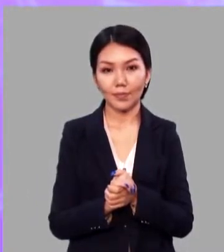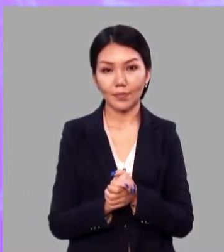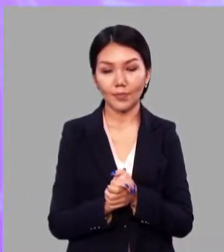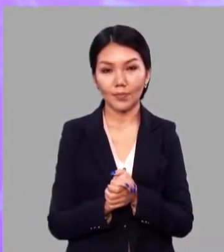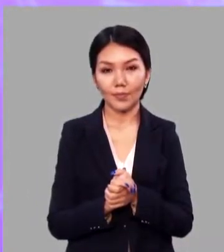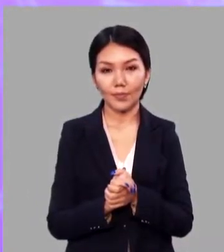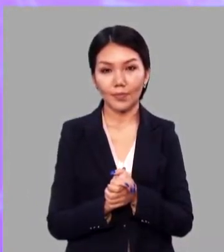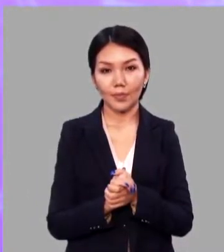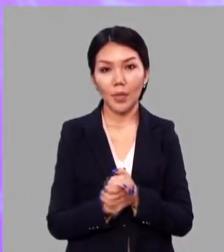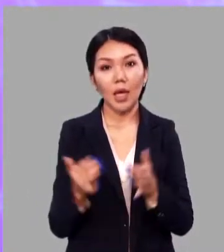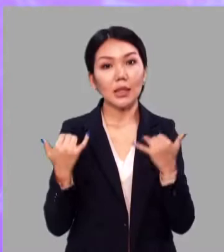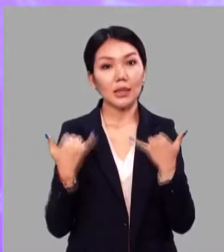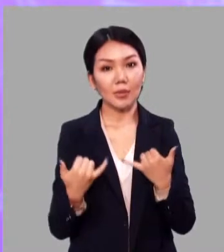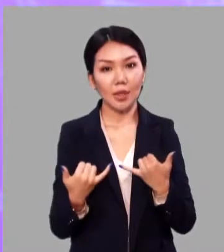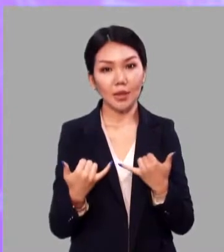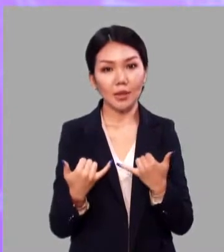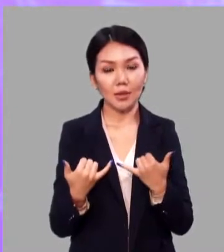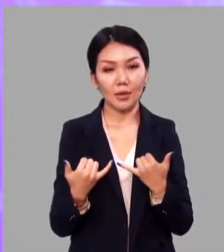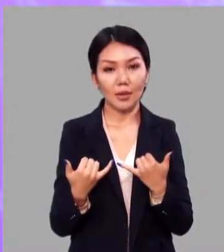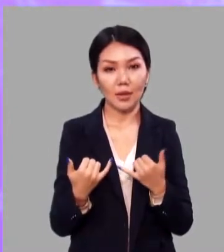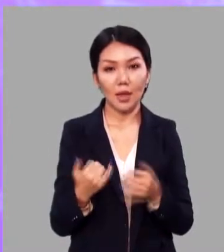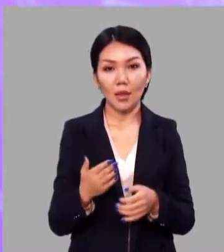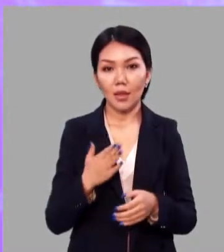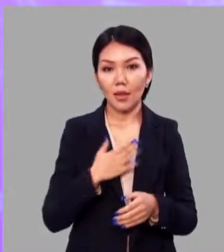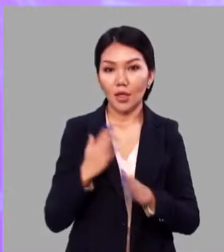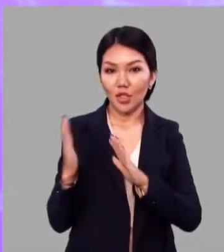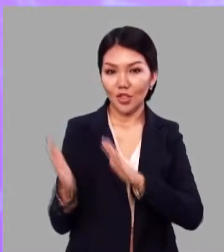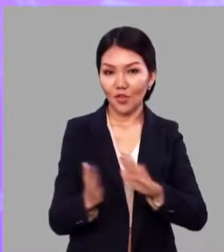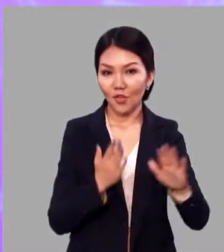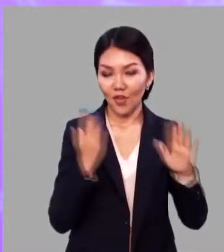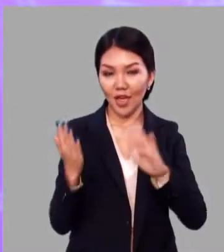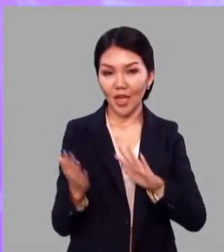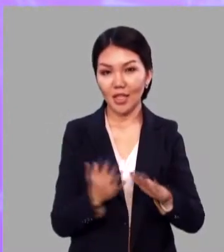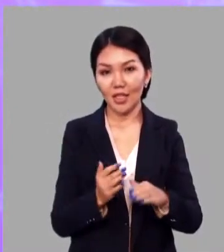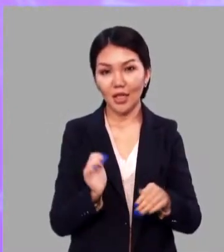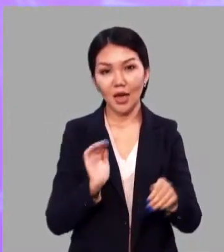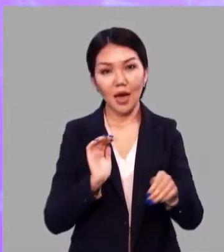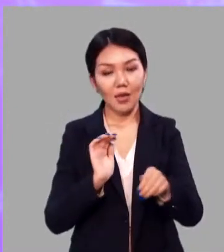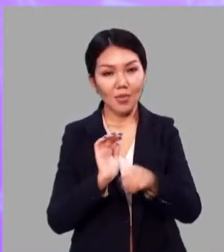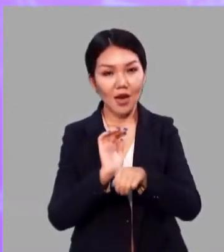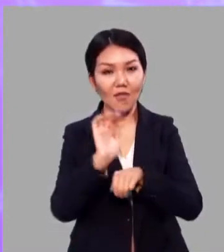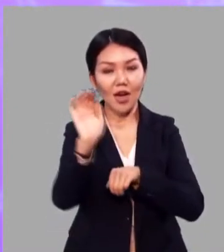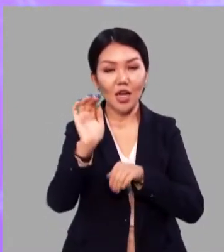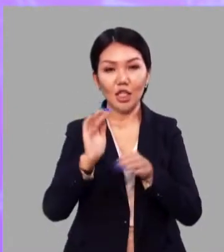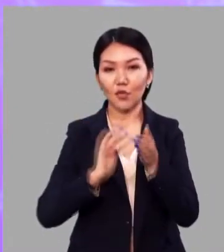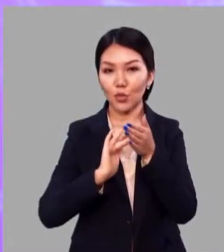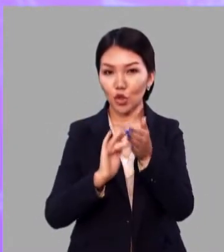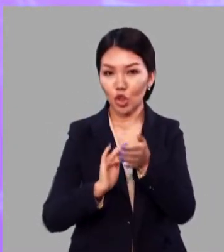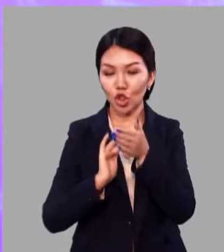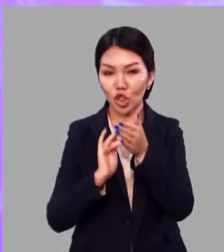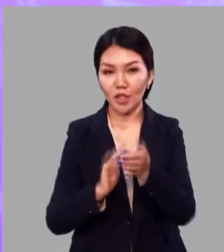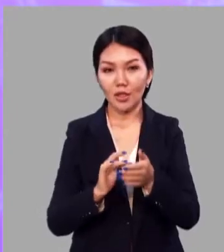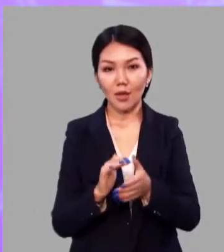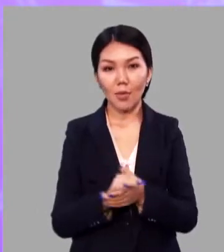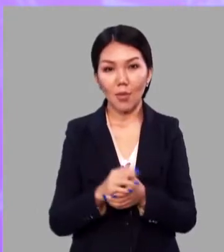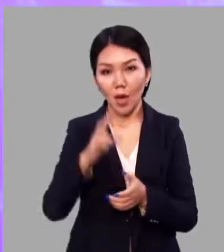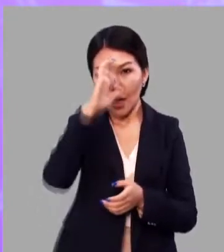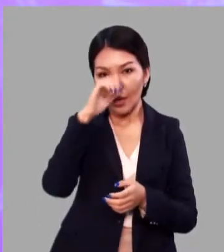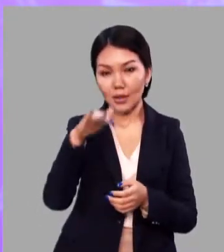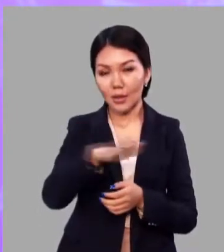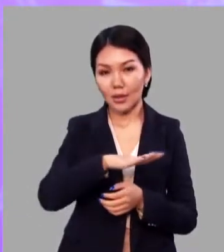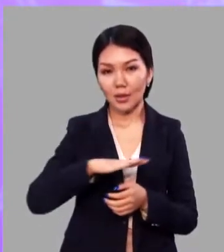А теперь наш ветер, ветерок, отправляется в путешествие по стране